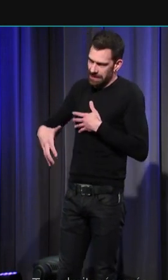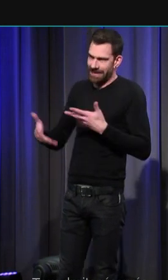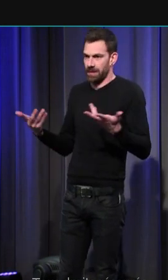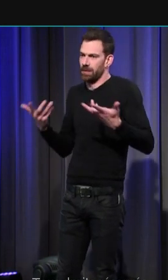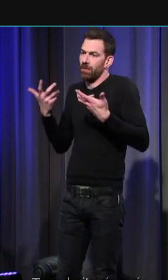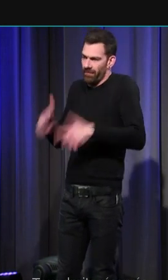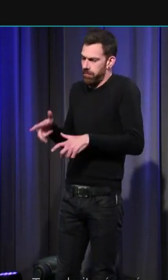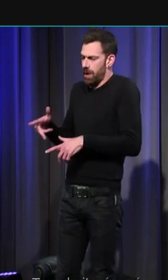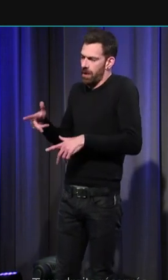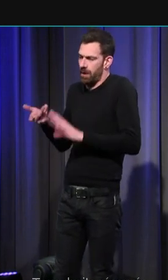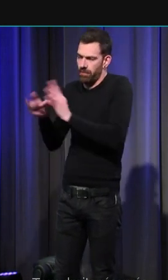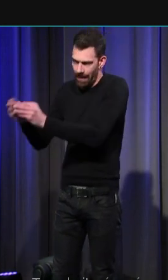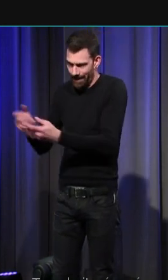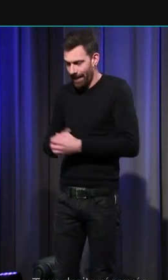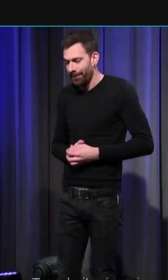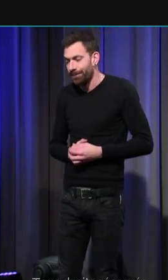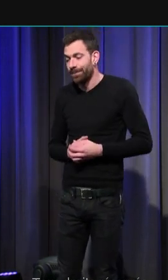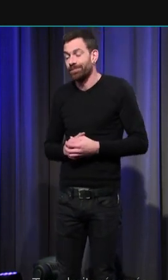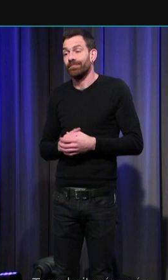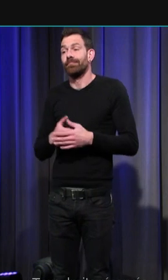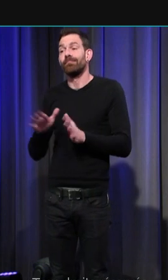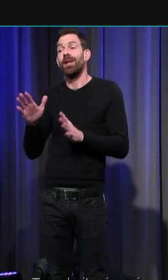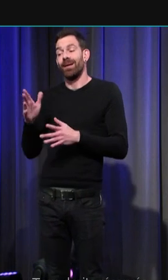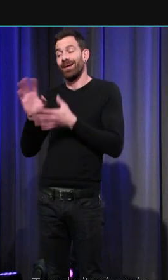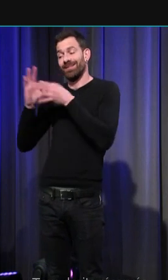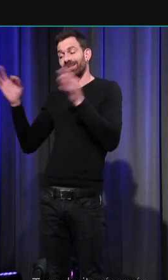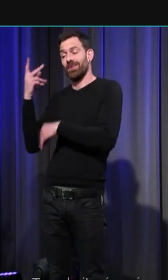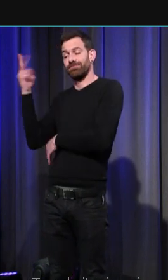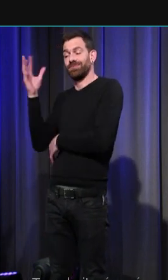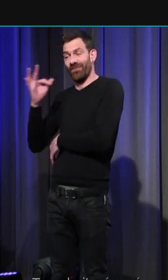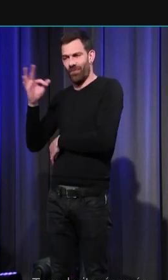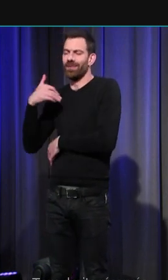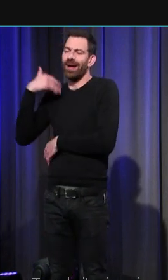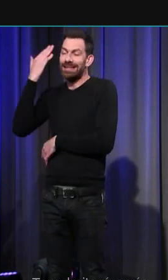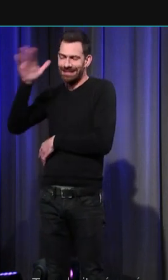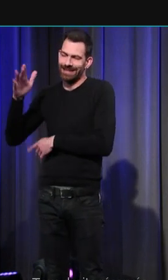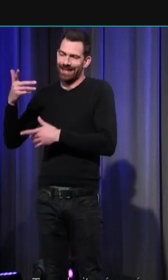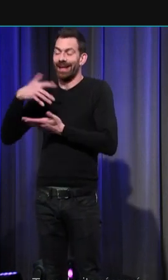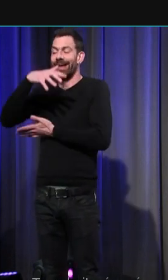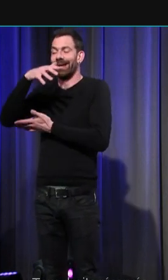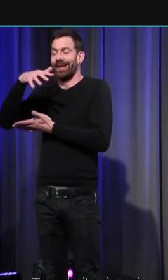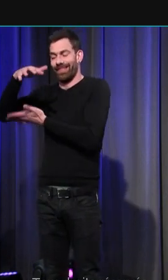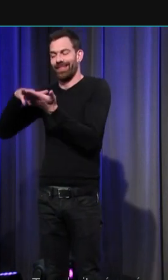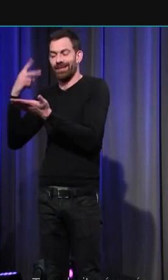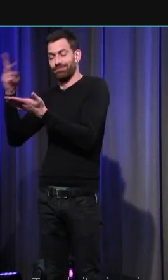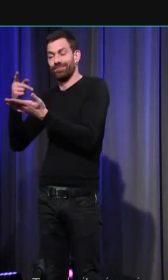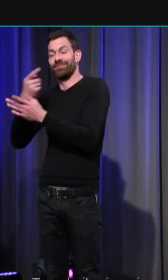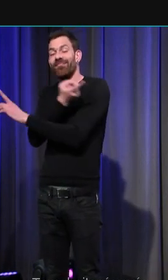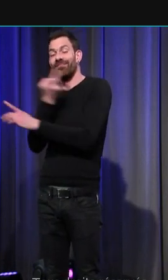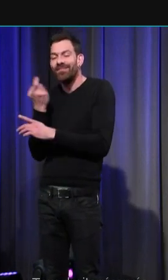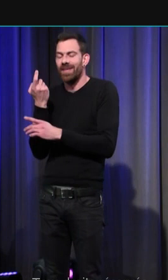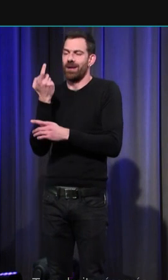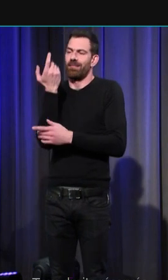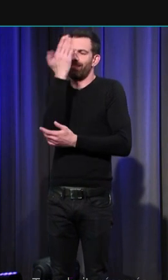arrive quelque chose or nous savons que le récit de Froissart en réalité réécrit le texte d'un chroniqueur qui quant à lui était